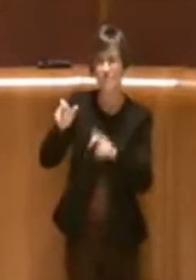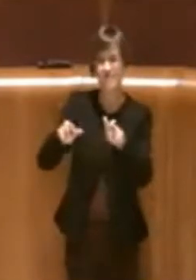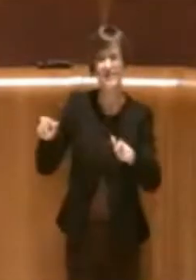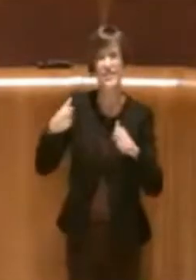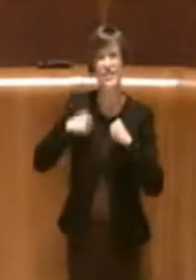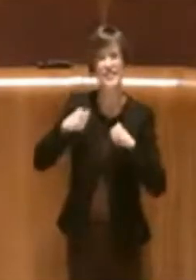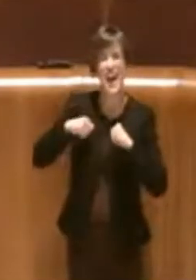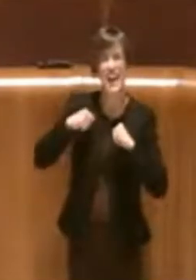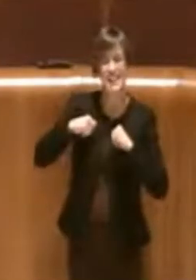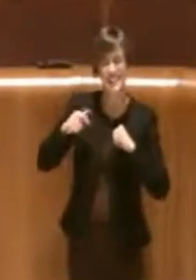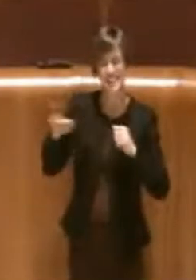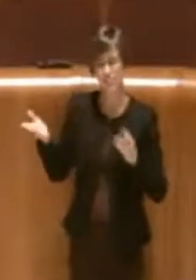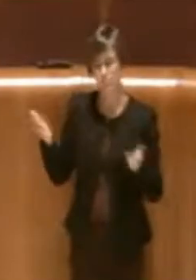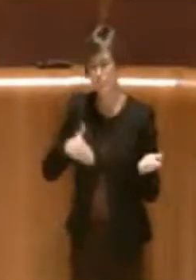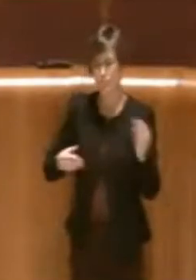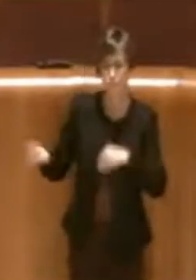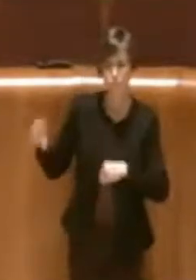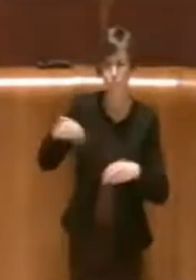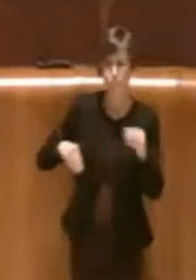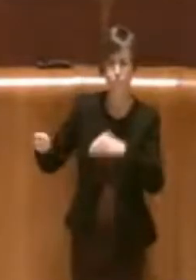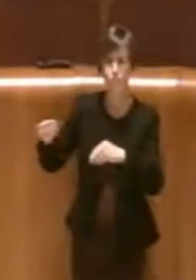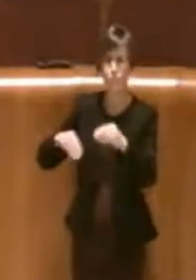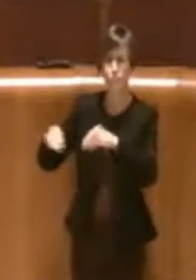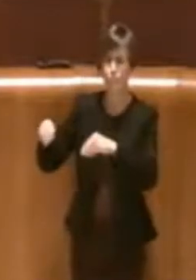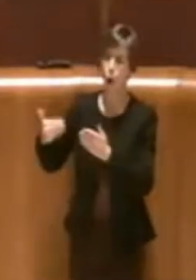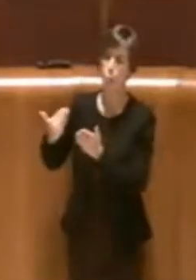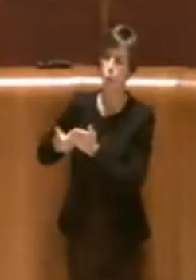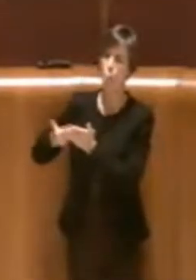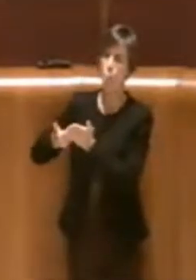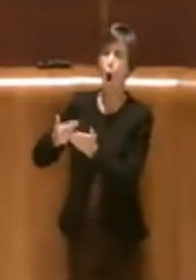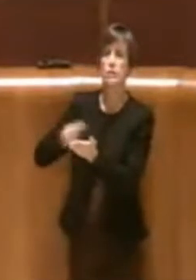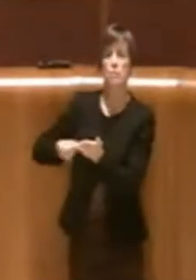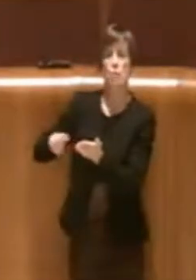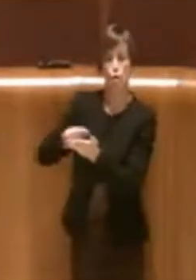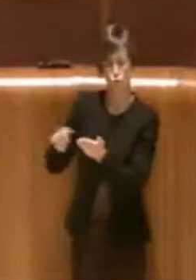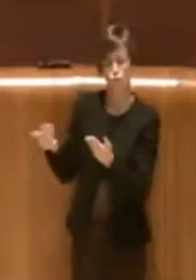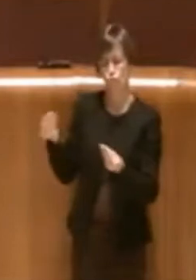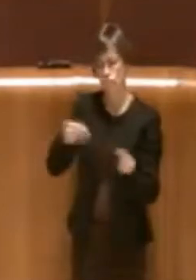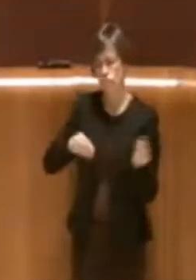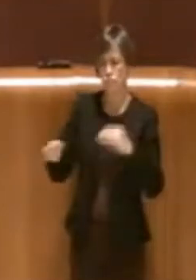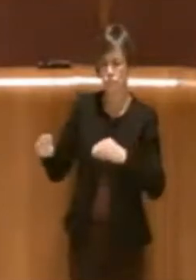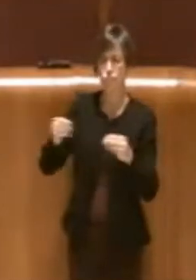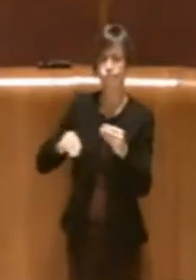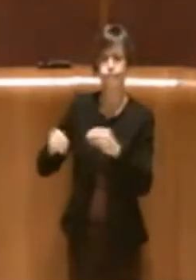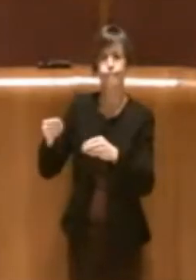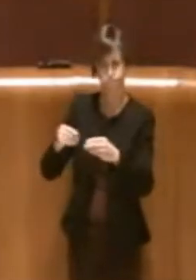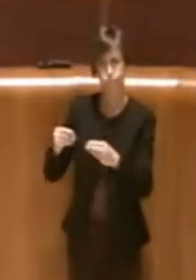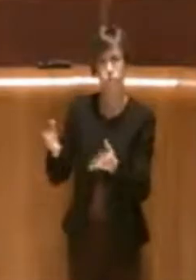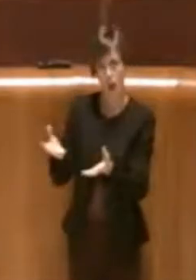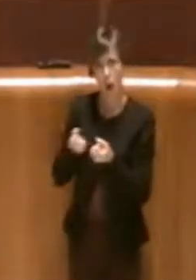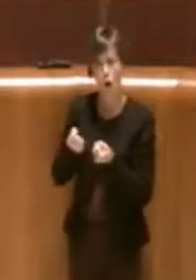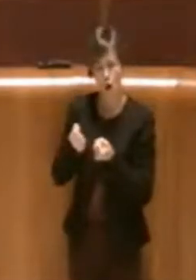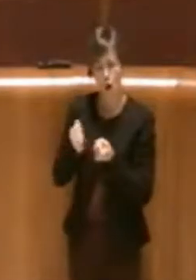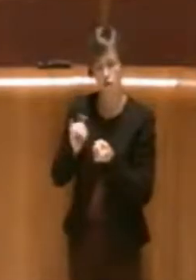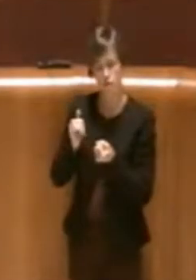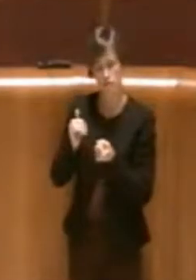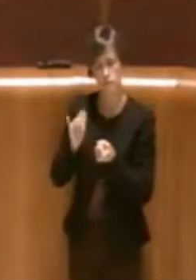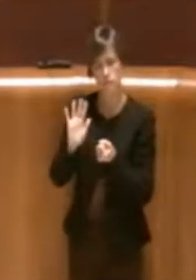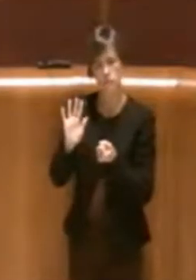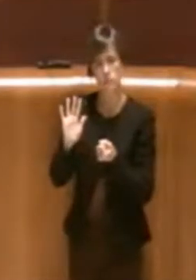'elaborazione delle proposte progettuali che verranno sottoposte all'amministrazione. Voglio però